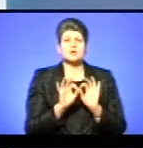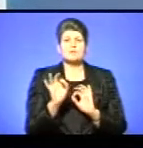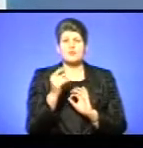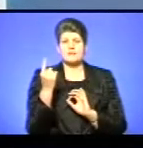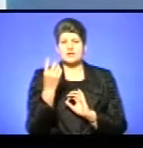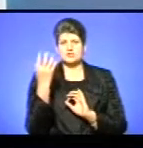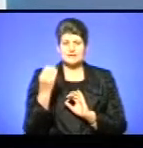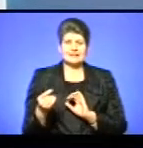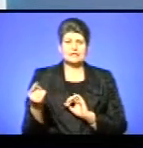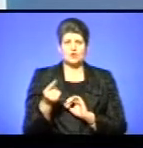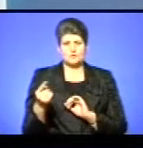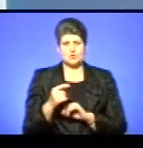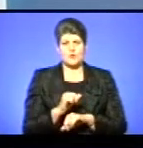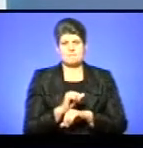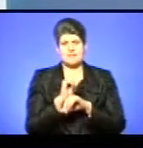дні Тернопільського Майдану.